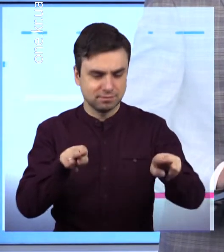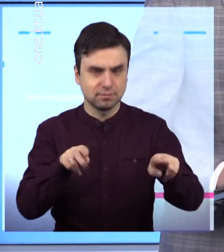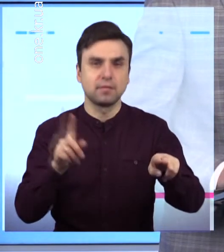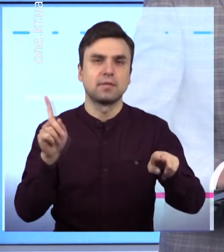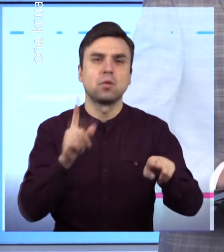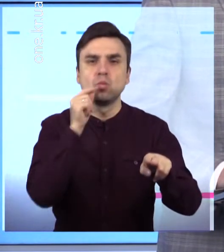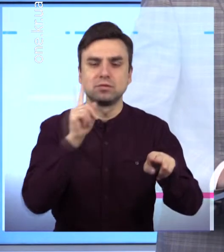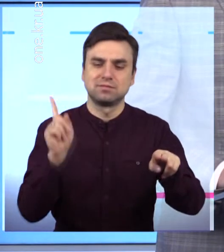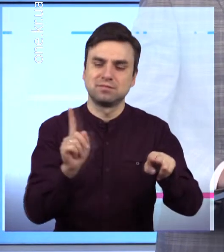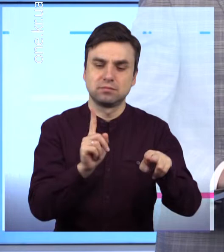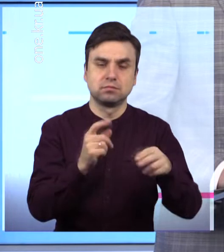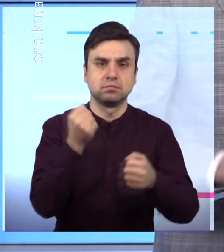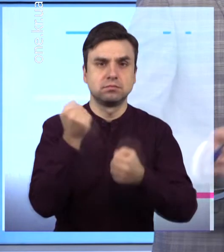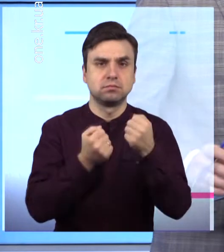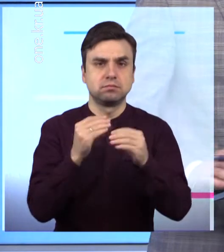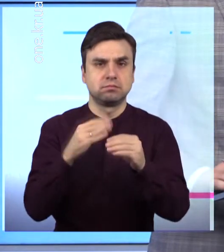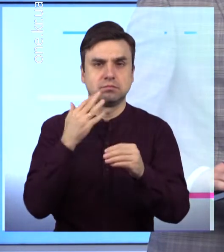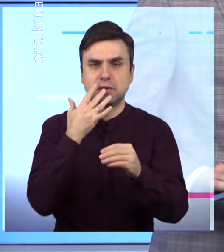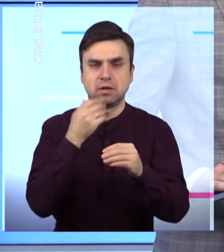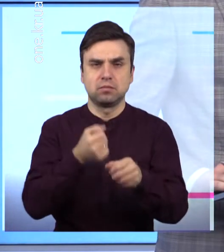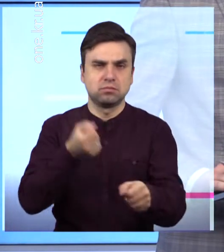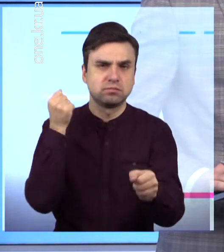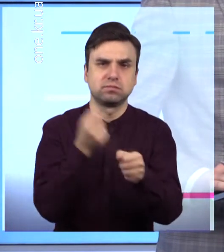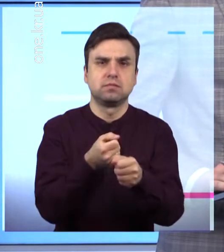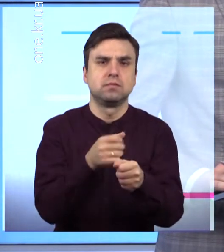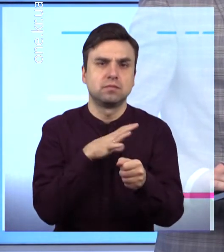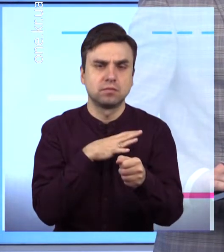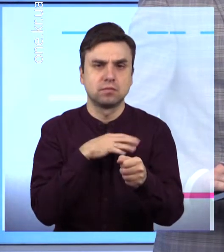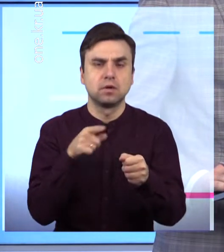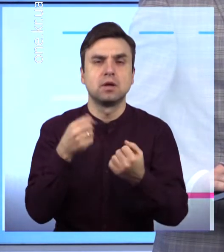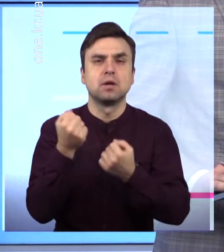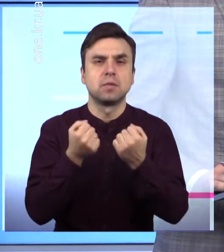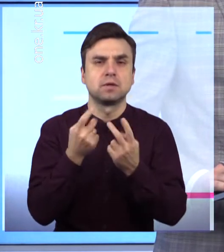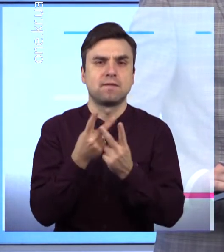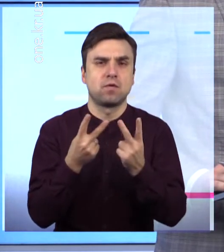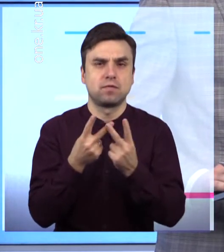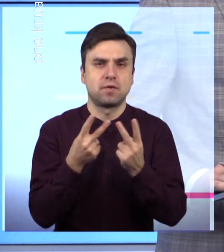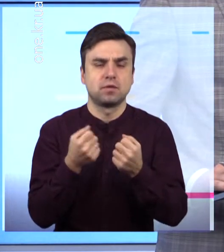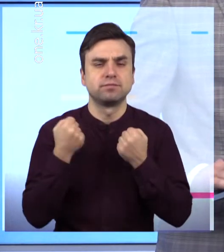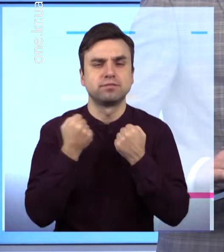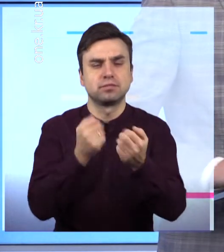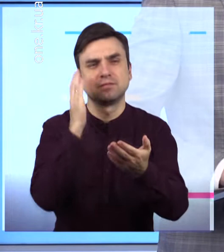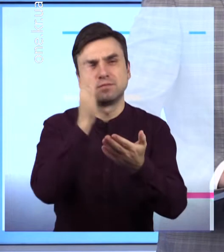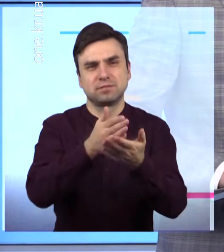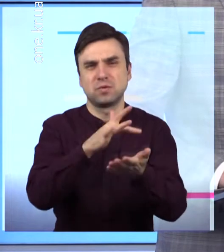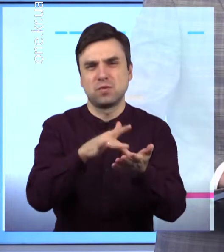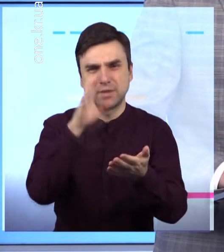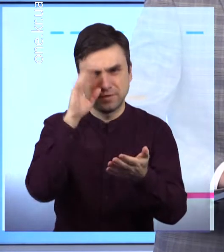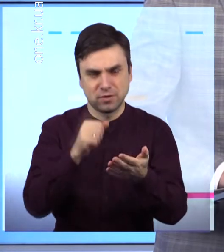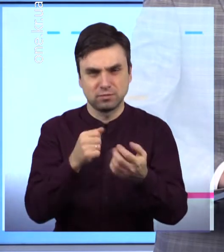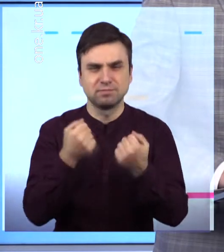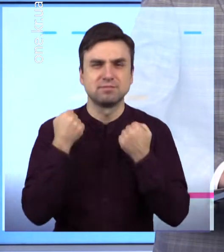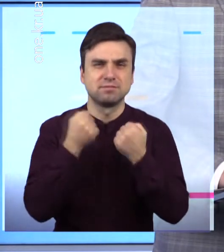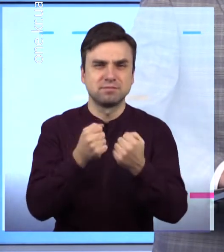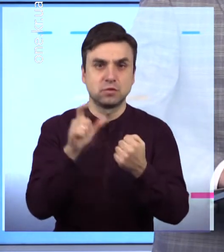переході водій «Фольксвагену», що рухався у напрямку до Кривого Рогу, і збив місцевого мешканця Останній отримав травми несумісні